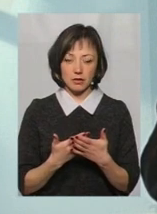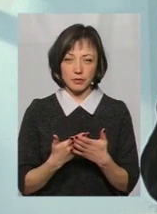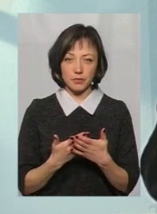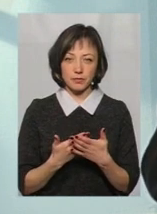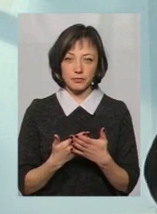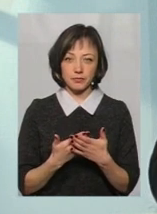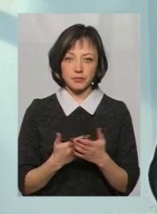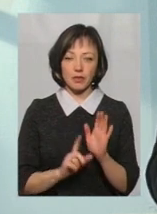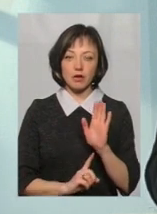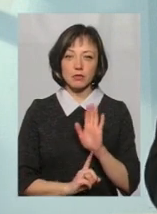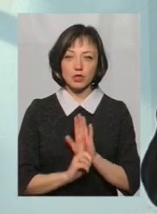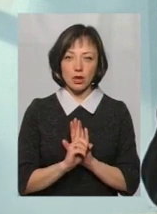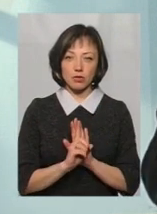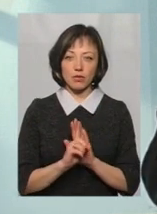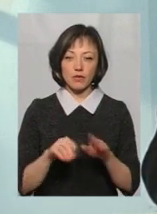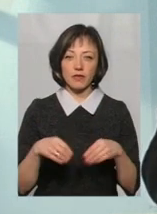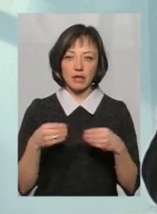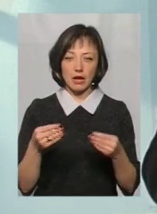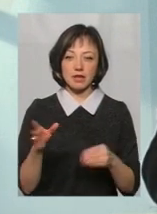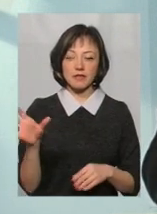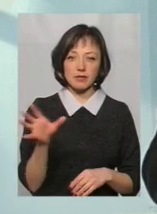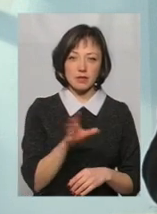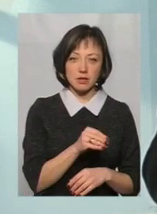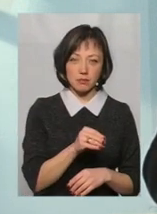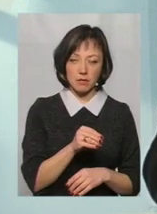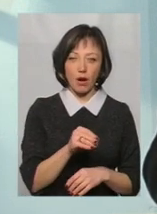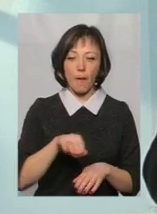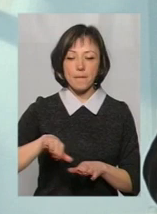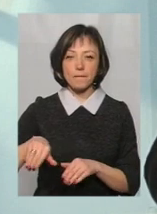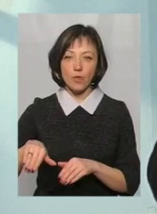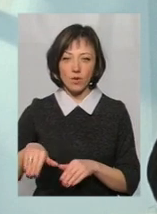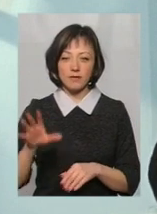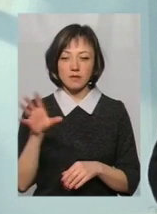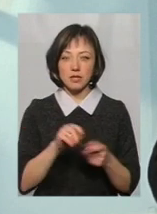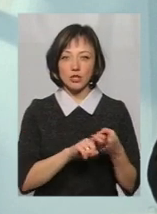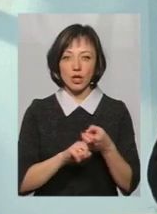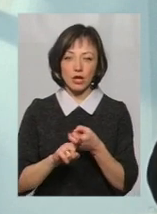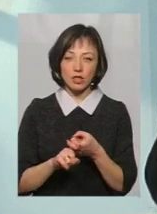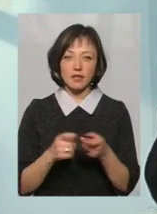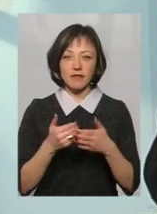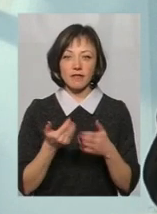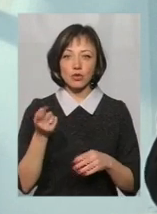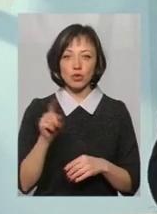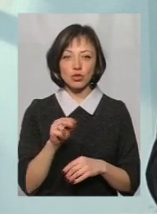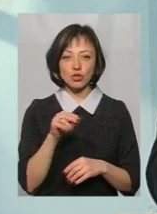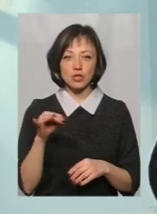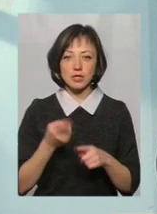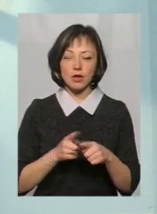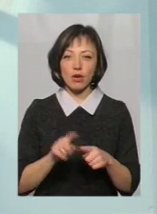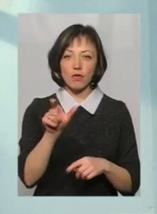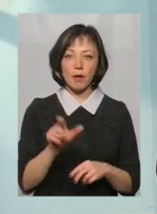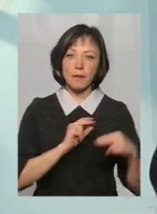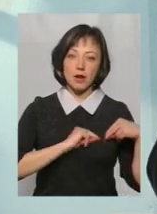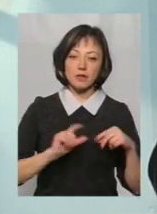Наприклад, спочатку вона видається всім, от потім все залежить від того, чи ця особа